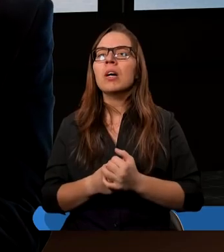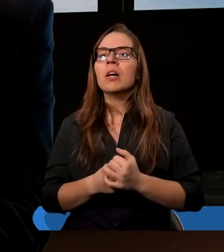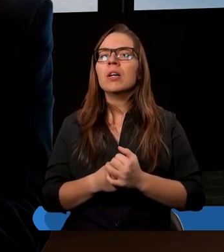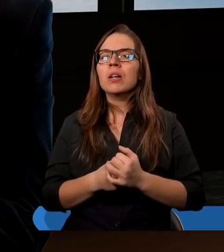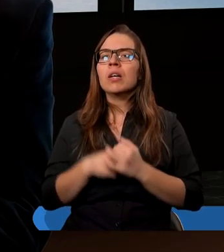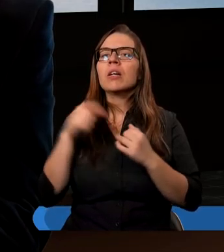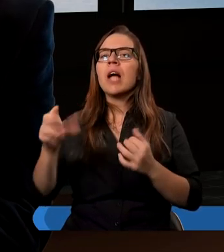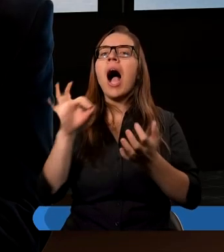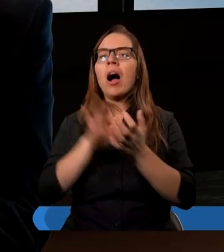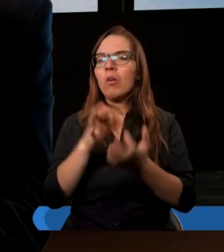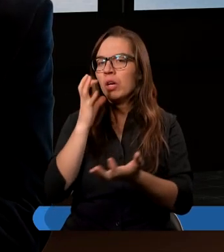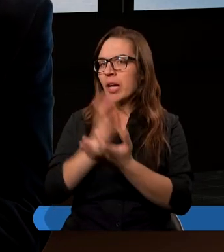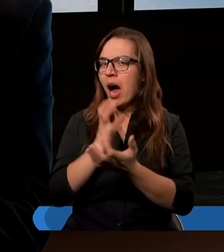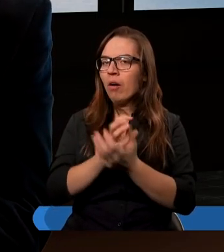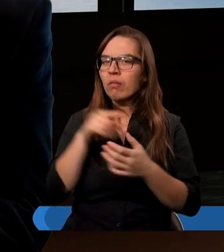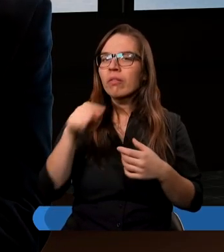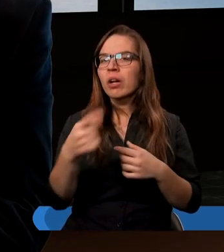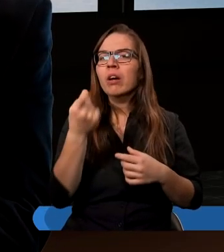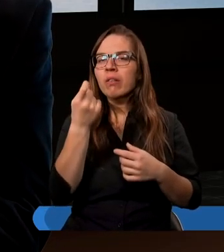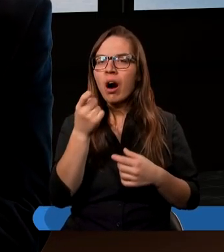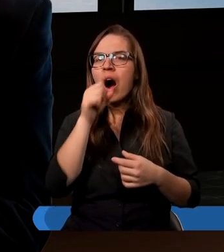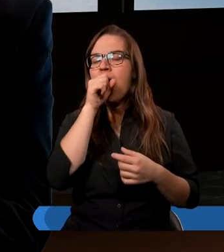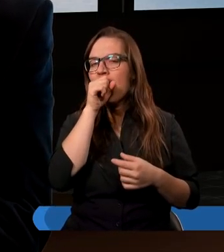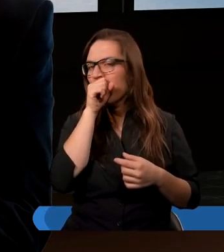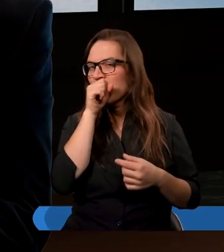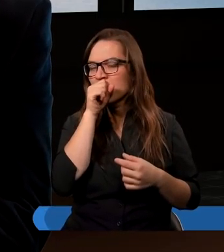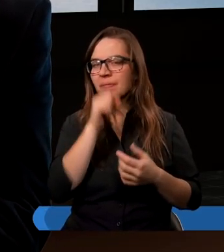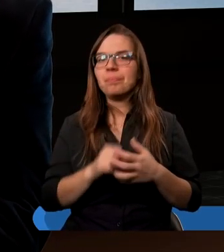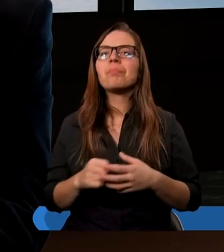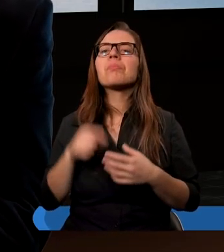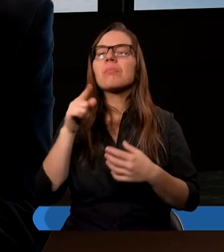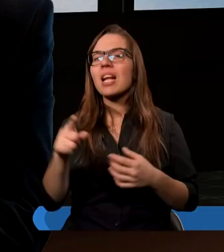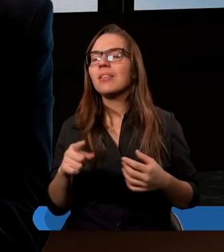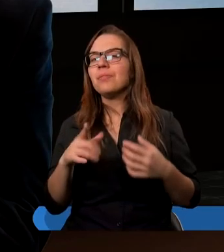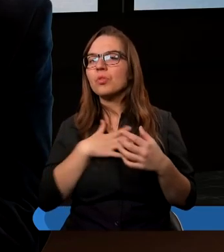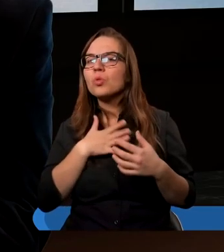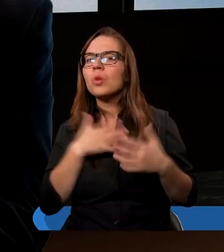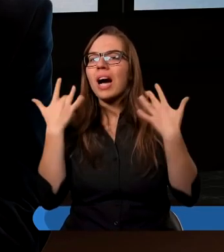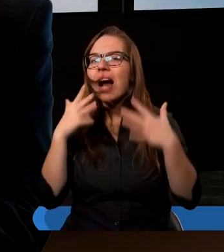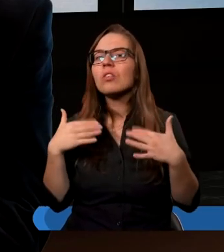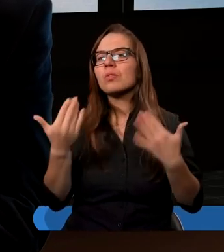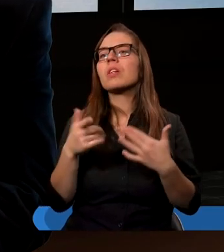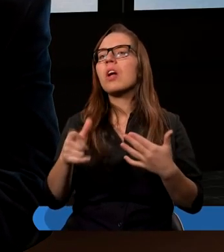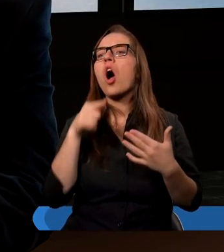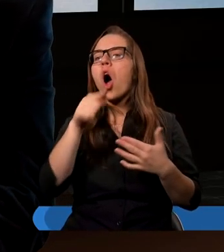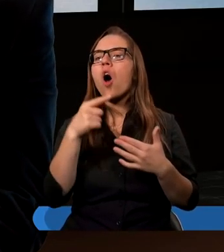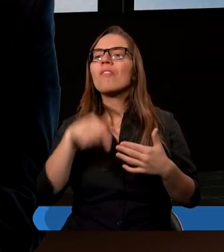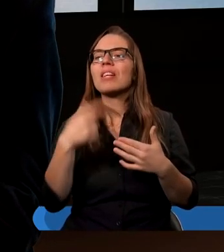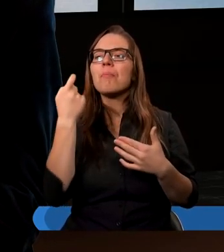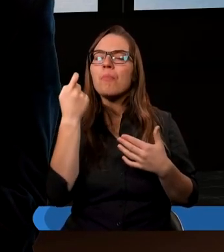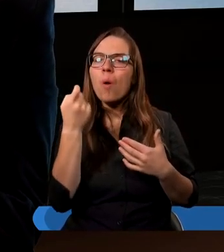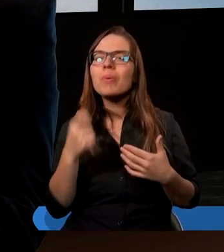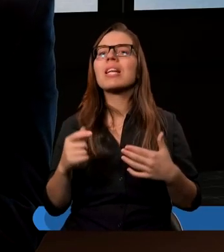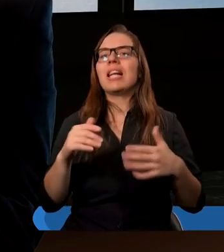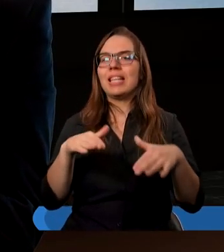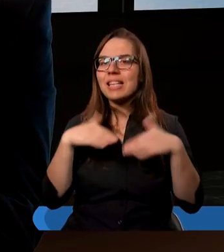akurat Jakub w tym momencie robi to coś z radością, bo to jest jeszcze inna rzecz. On w tym momencie